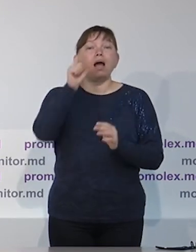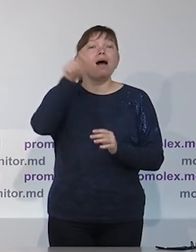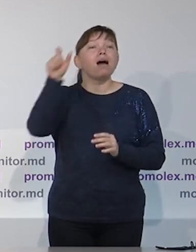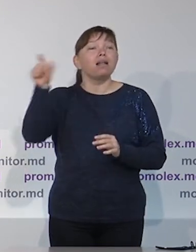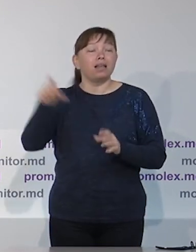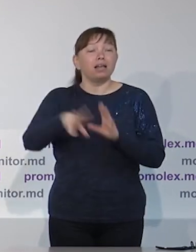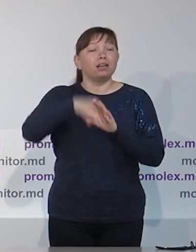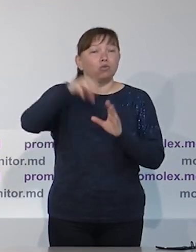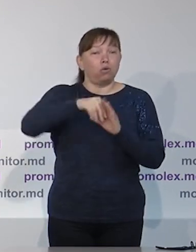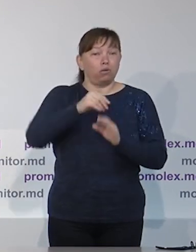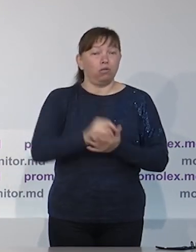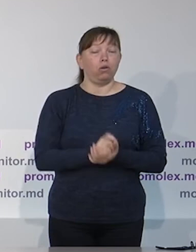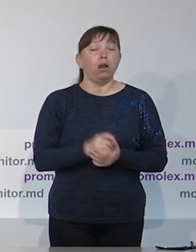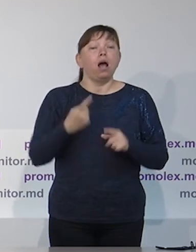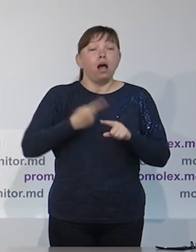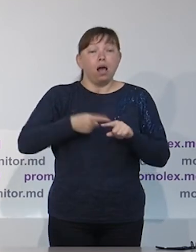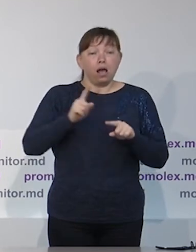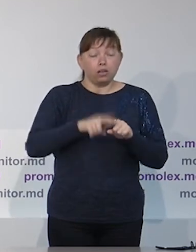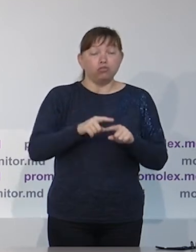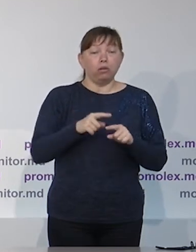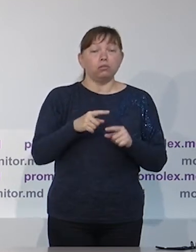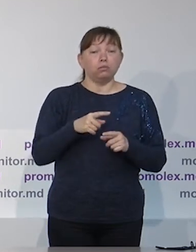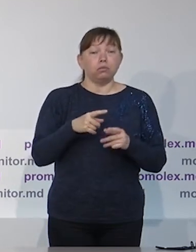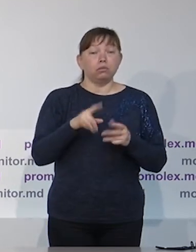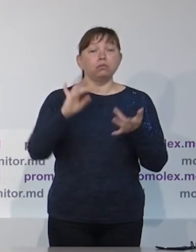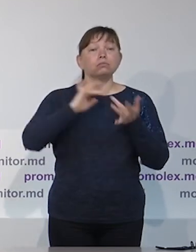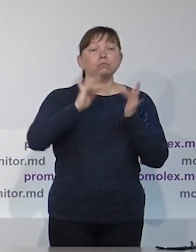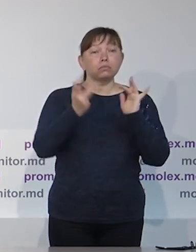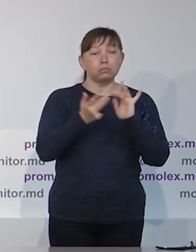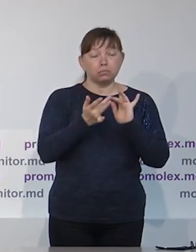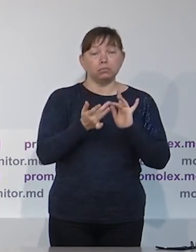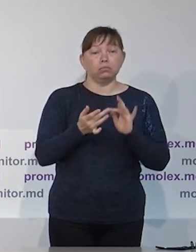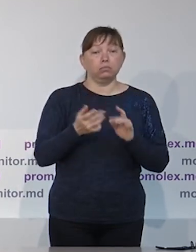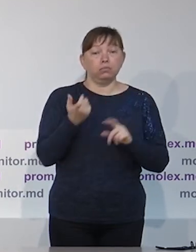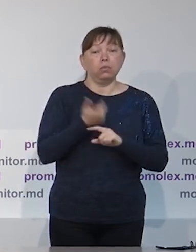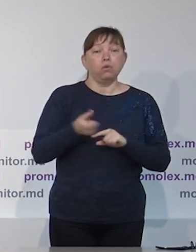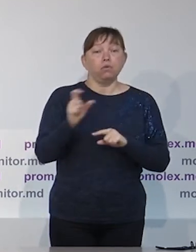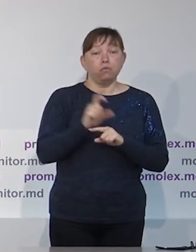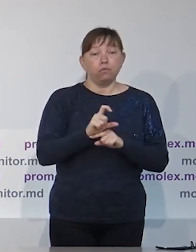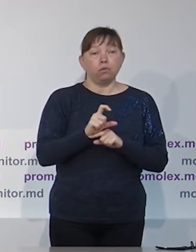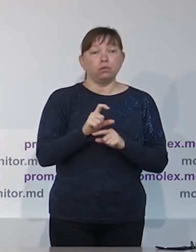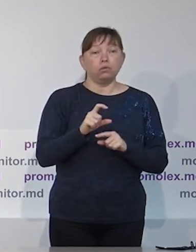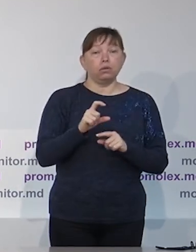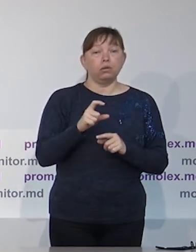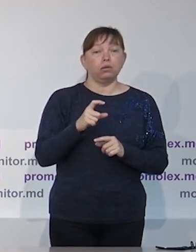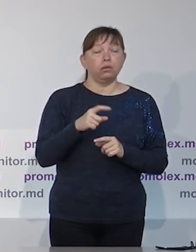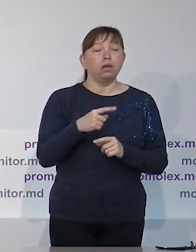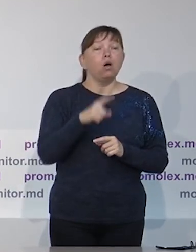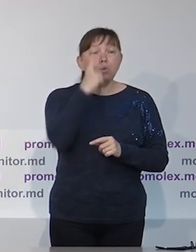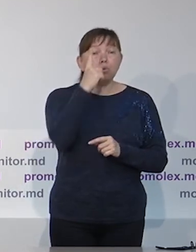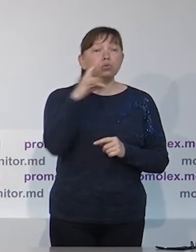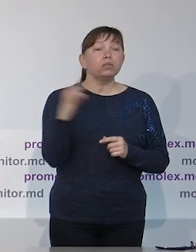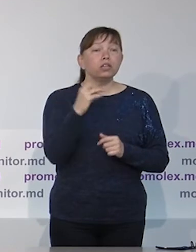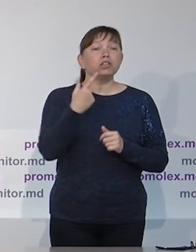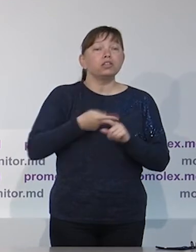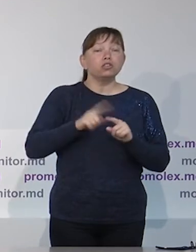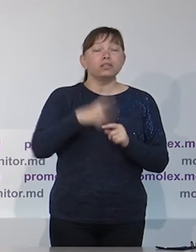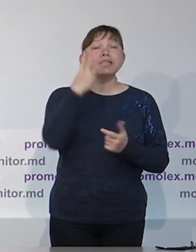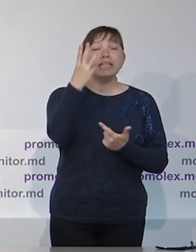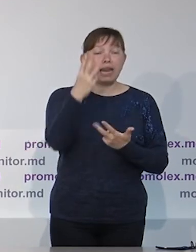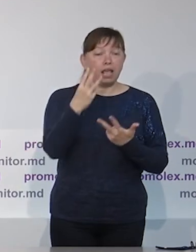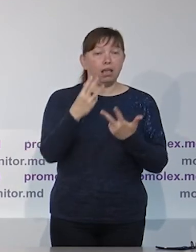проводится процедура предварительной регистрации избирателей, и этот